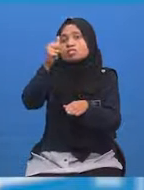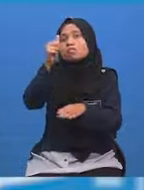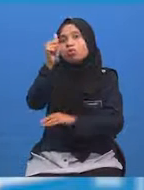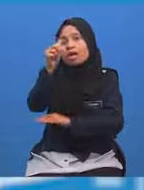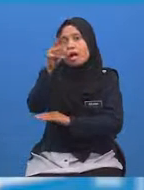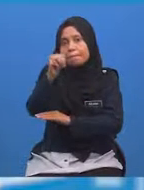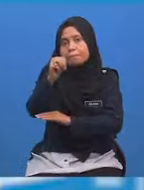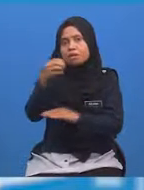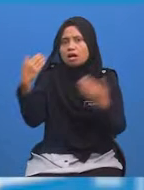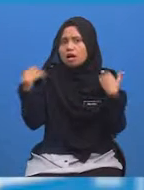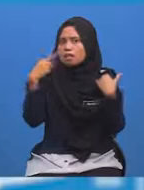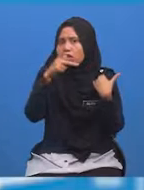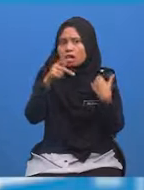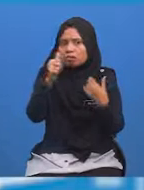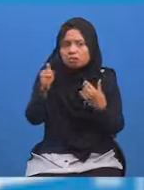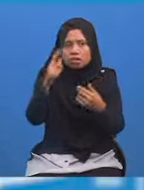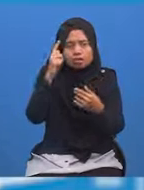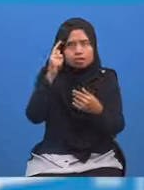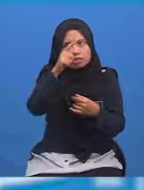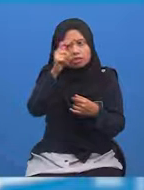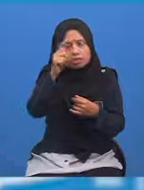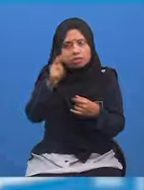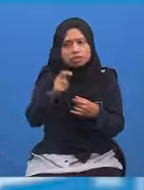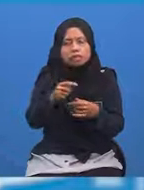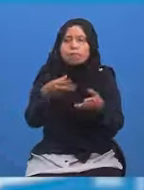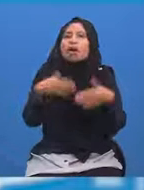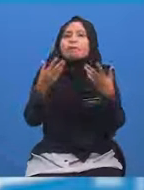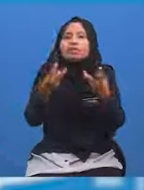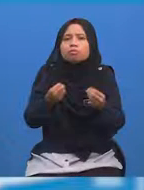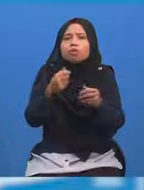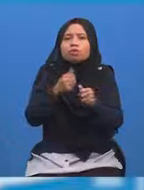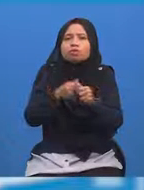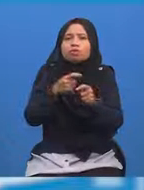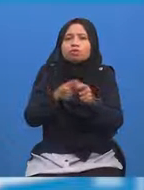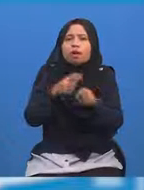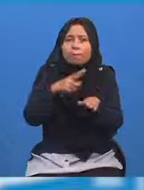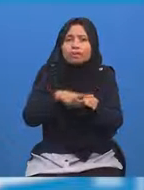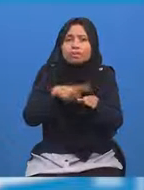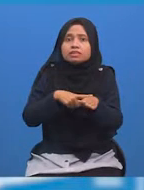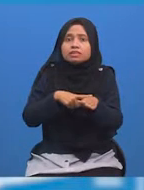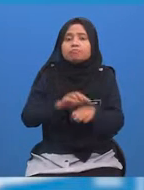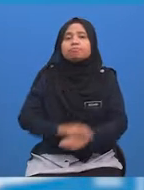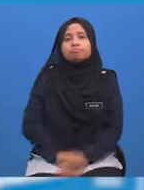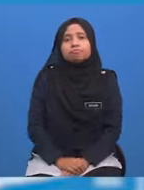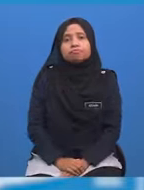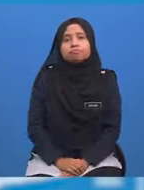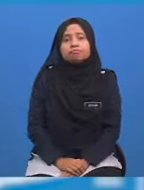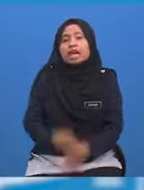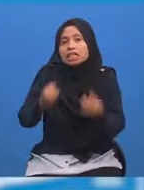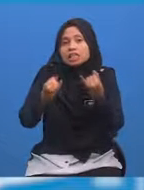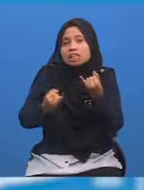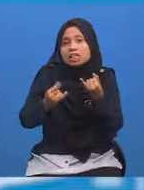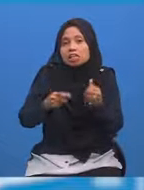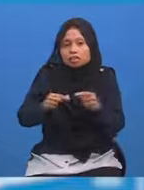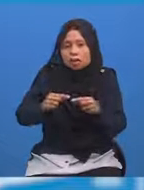Adakah anda tertanya-tanya bagaimana hendak menentukan masa Dalam zon yang berbeza? Jika